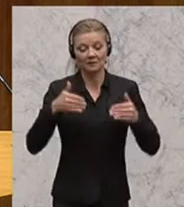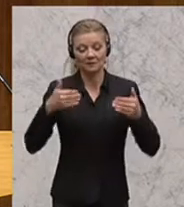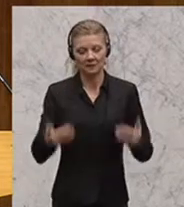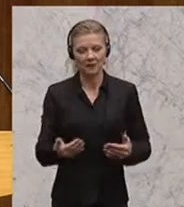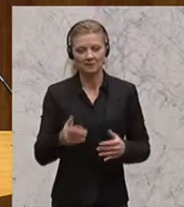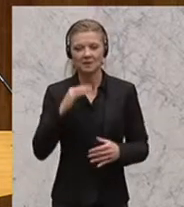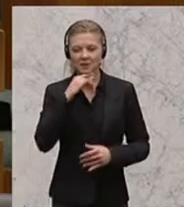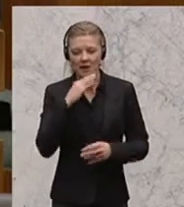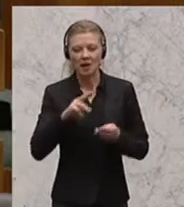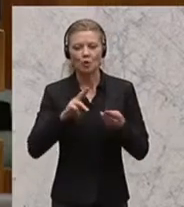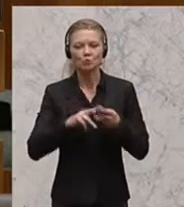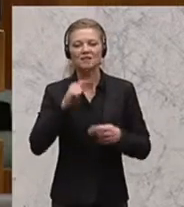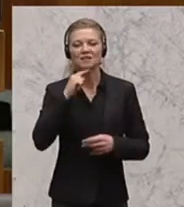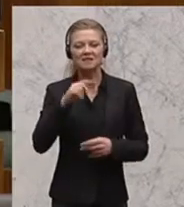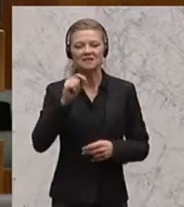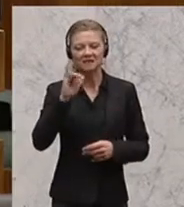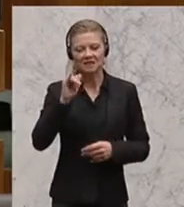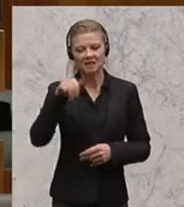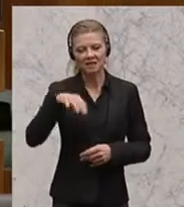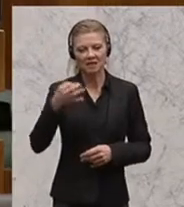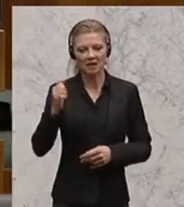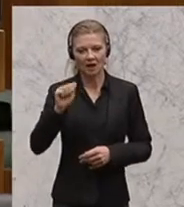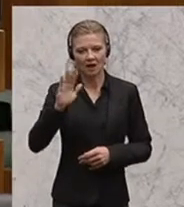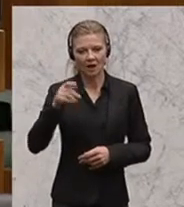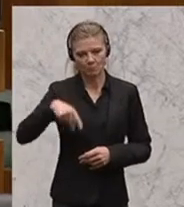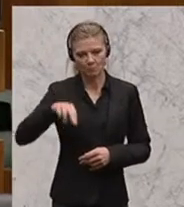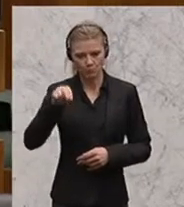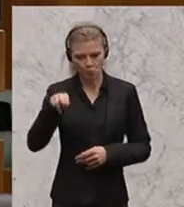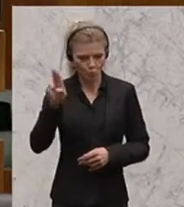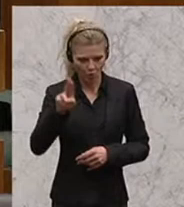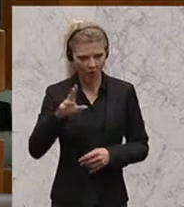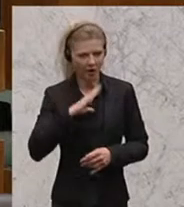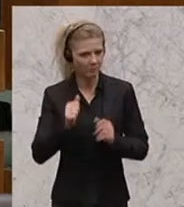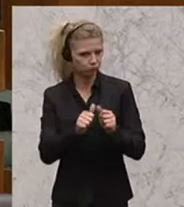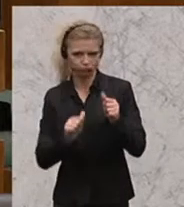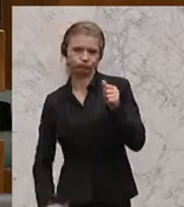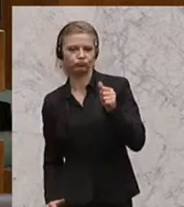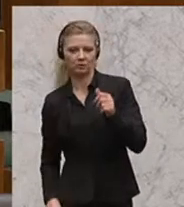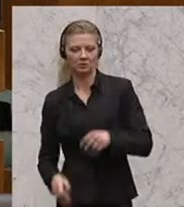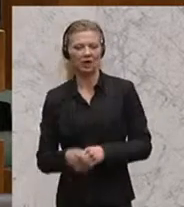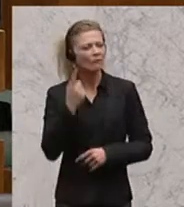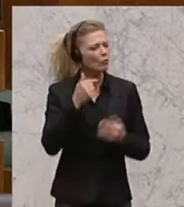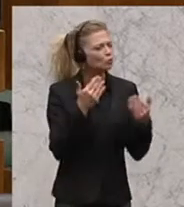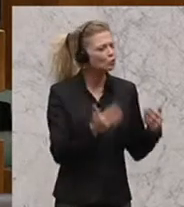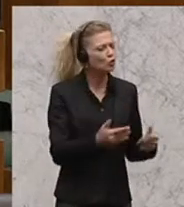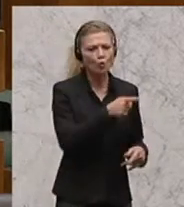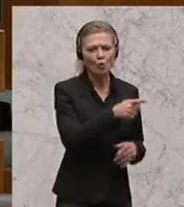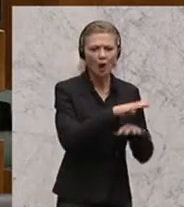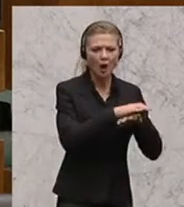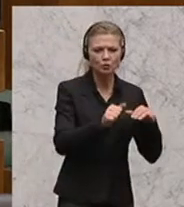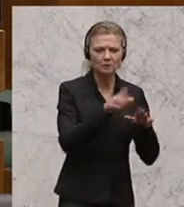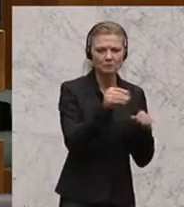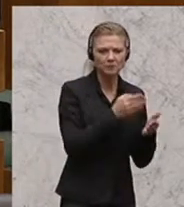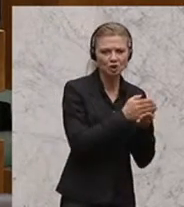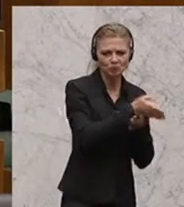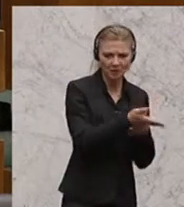abgeschlagen. Warum wurde das Steuerabkommen mit der Schweiz so ausverhandelt, dass uns die Schweizer Steuerverwaltung die